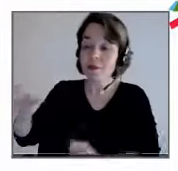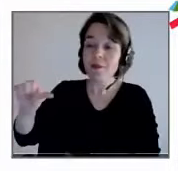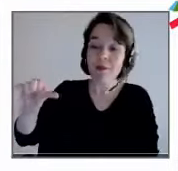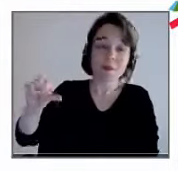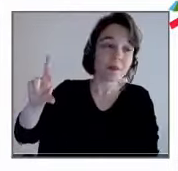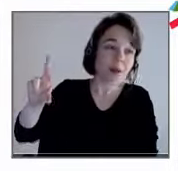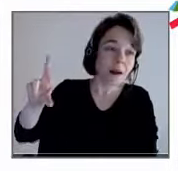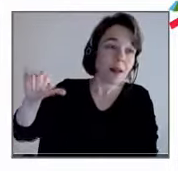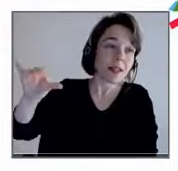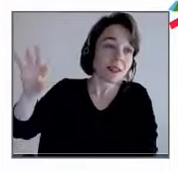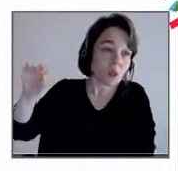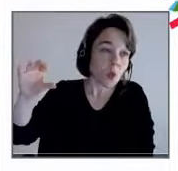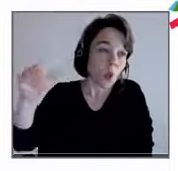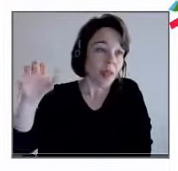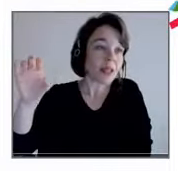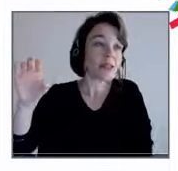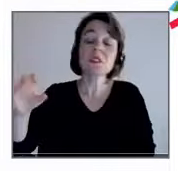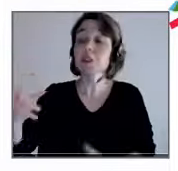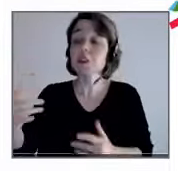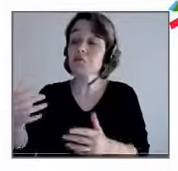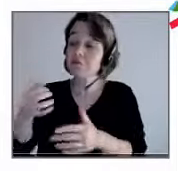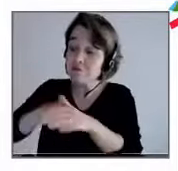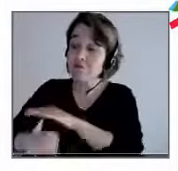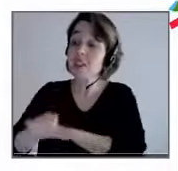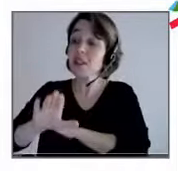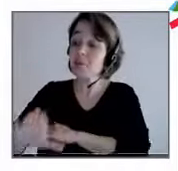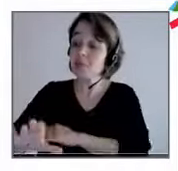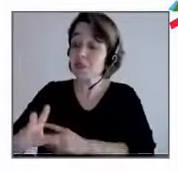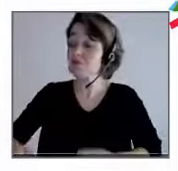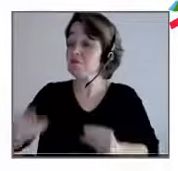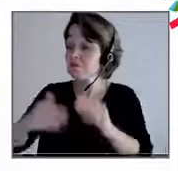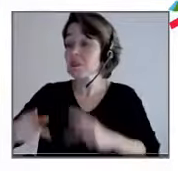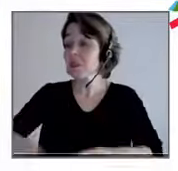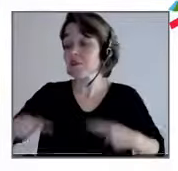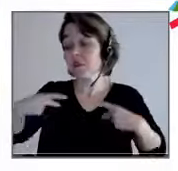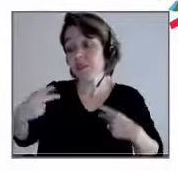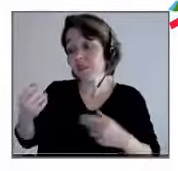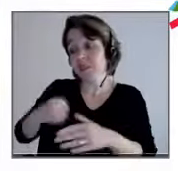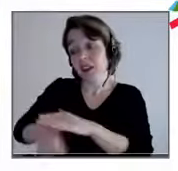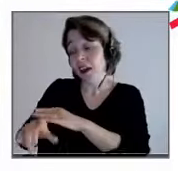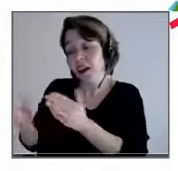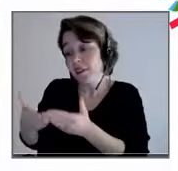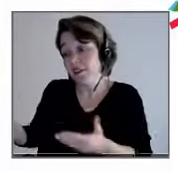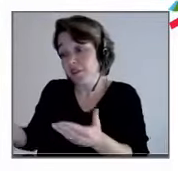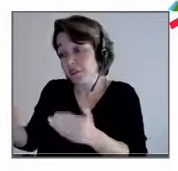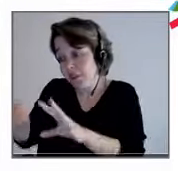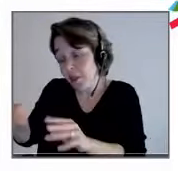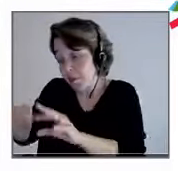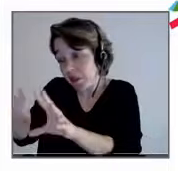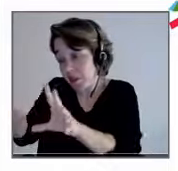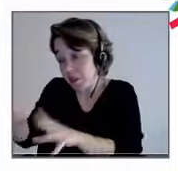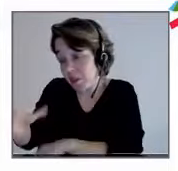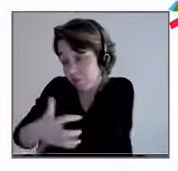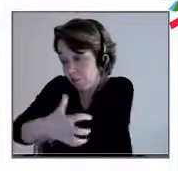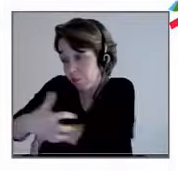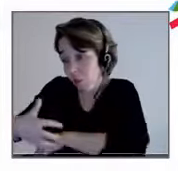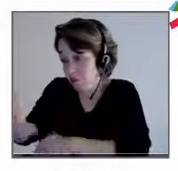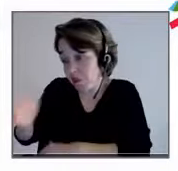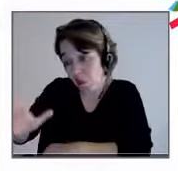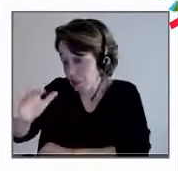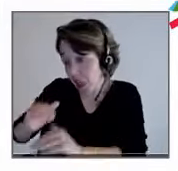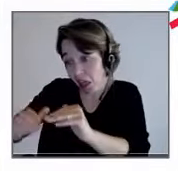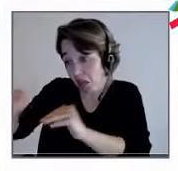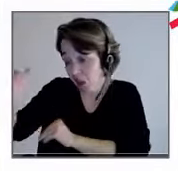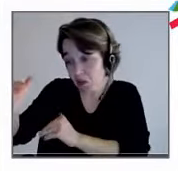tracé, on est c'est aristocrate, on avait une vie d'aristocrate, on est c'est prolétaire, on avait une vie de prolétaire, donc la question du sens de sa vie ne se posait pas vraiment. Et au XXe siècle, la